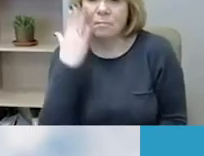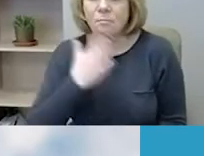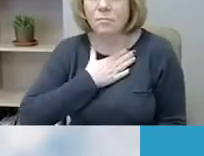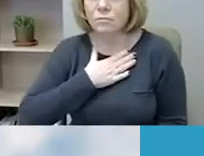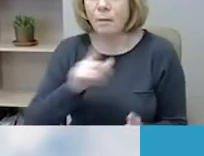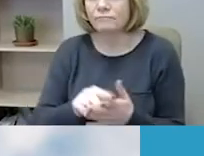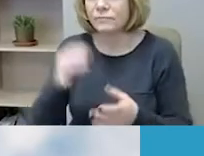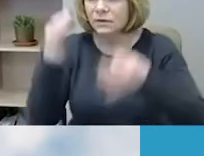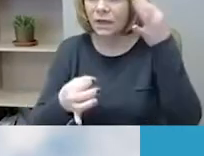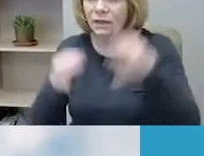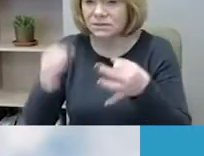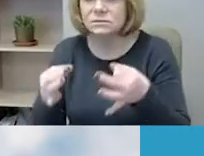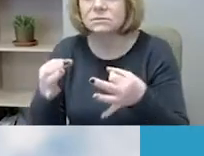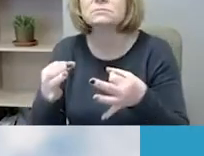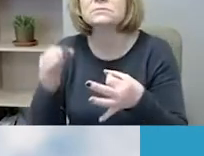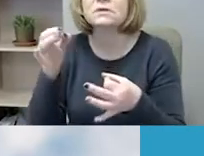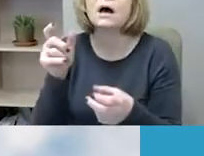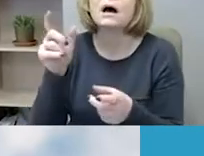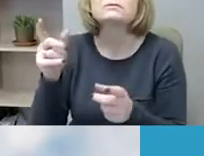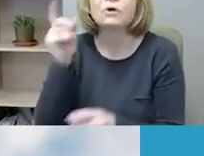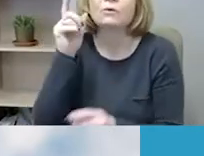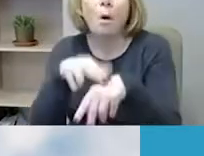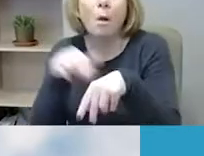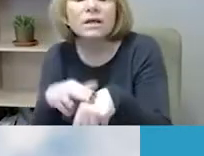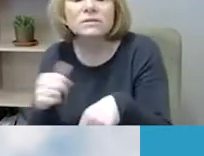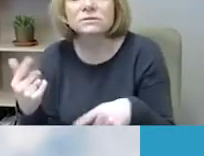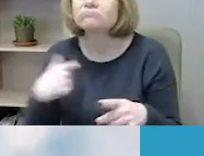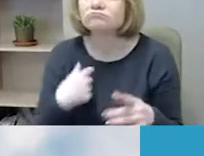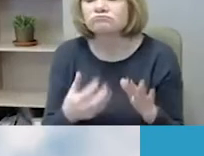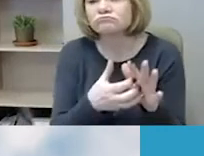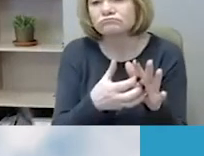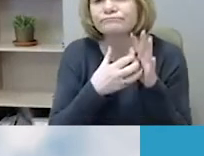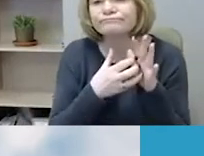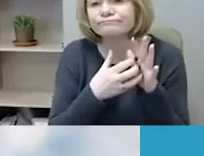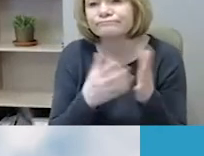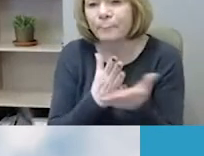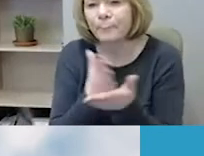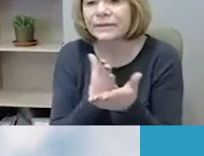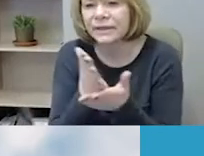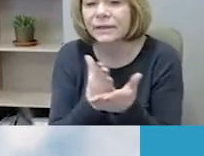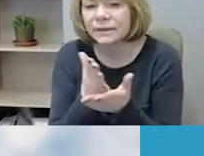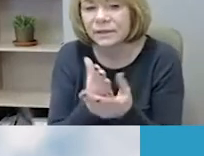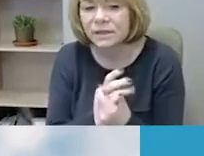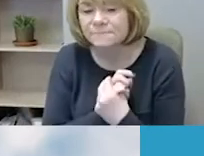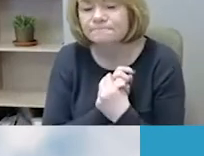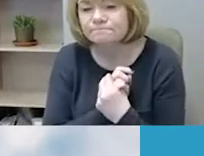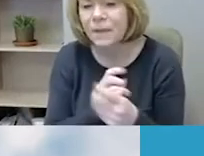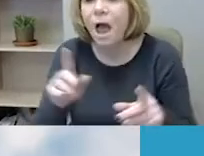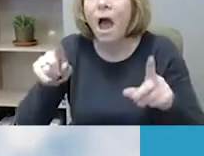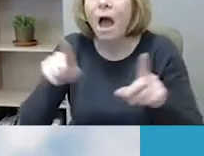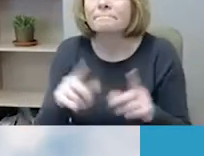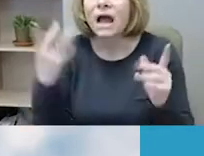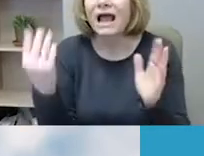tikras trūkumas, kad neapikantos nusikaltimai yra, na, taip sikysim, įforminti tik